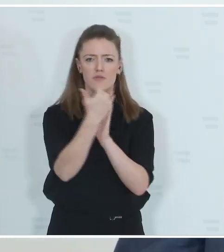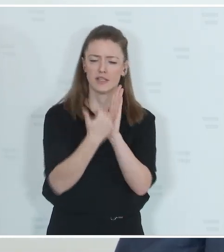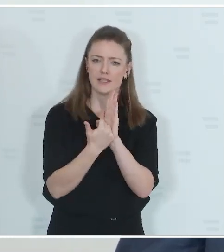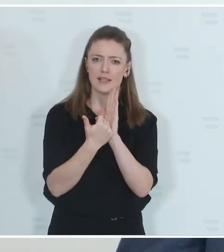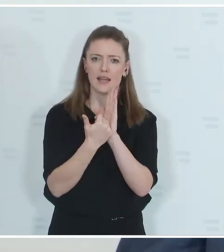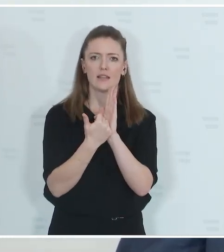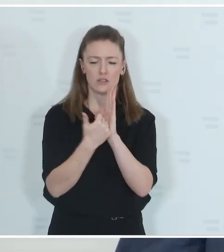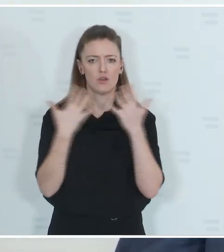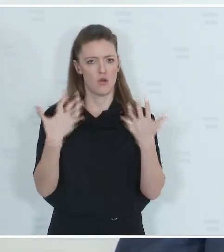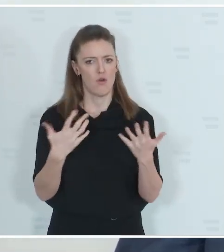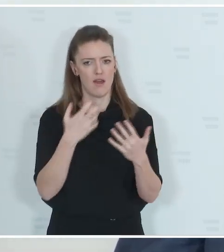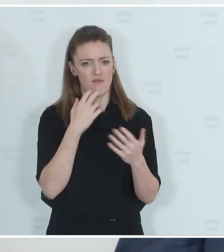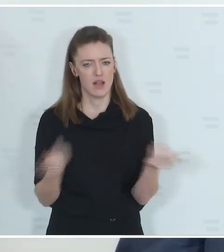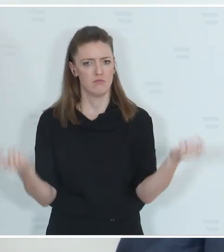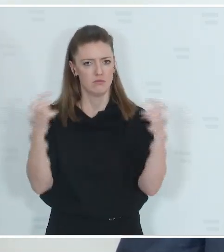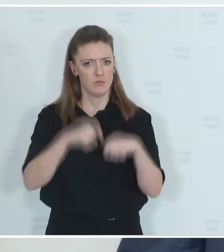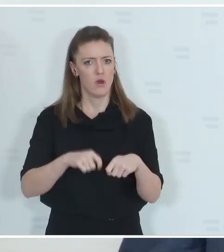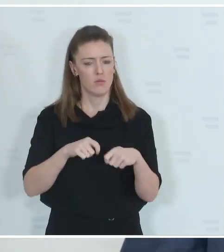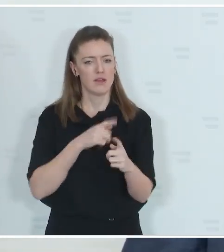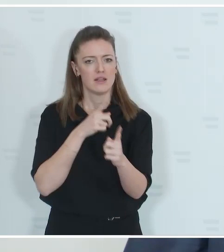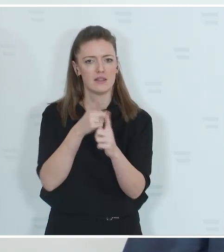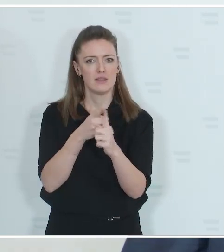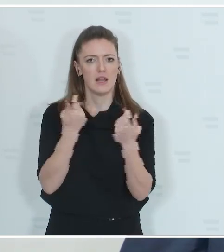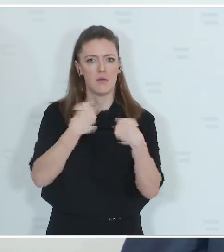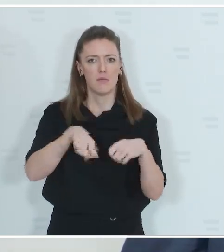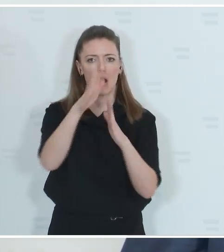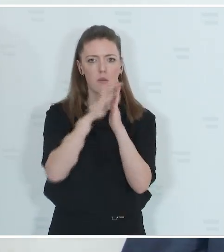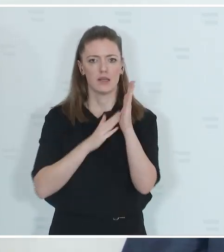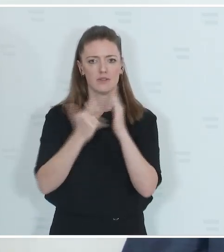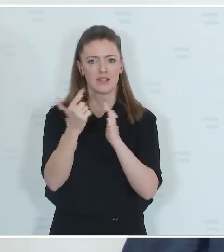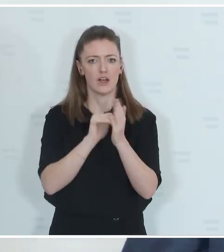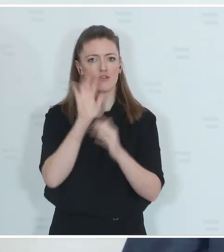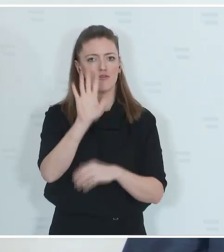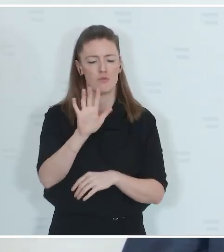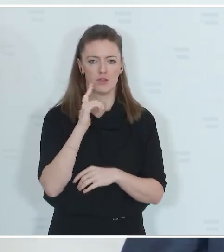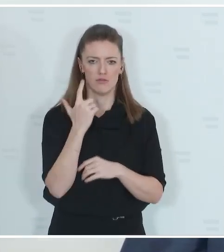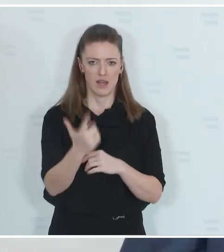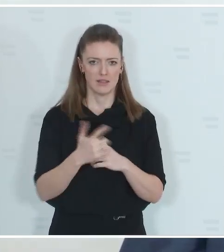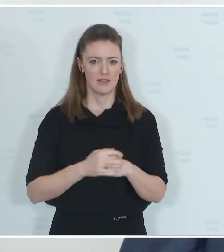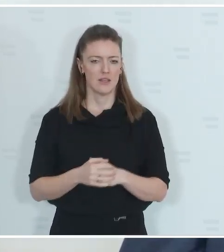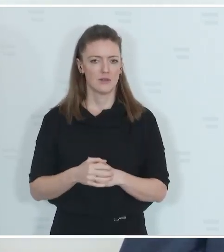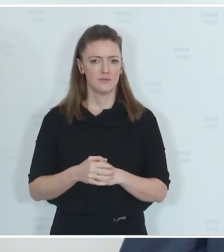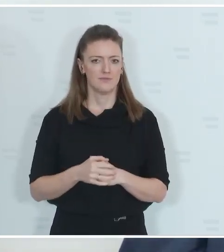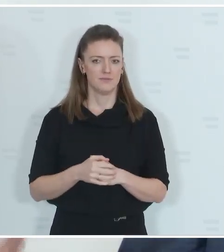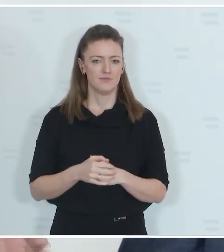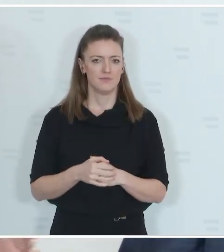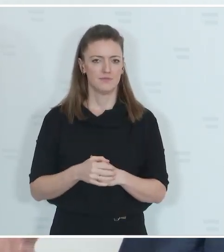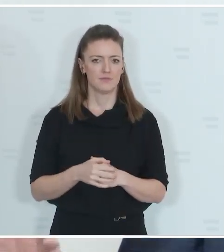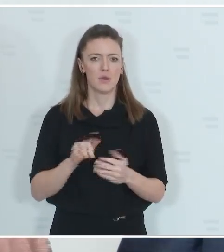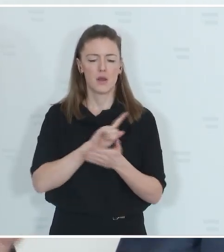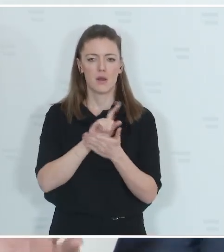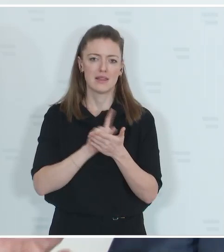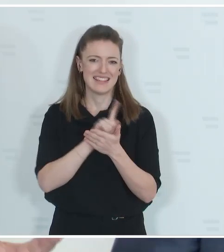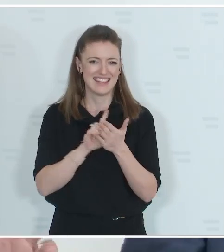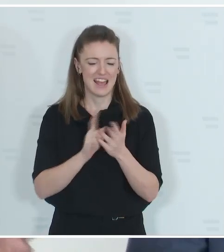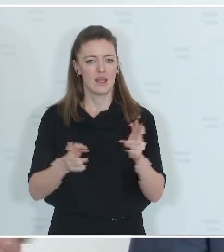in diesem Jahr abschließen und das Ziel ist Baubeginn 2025 und Bauzeit ist bei